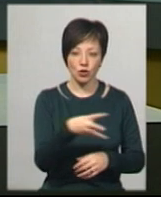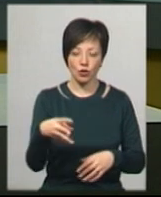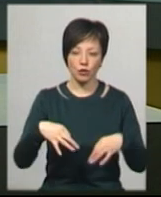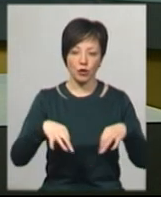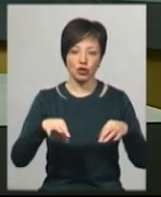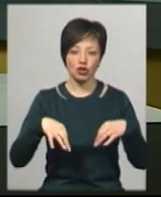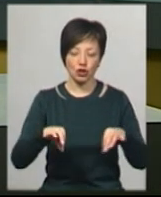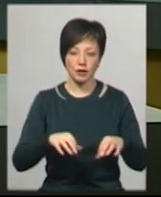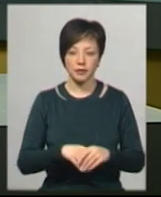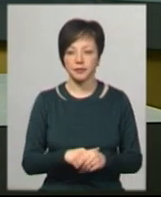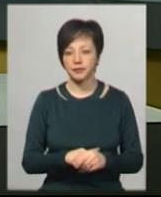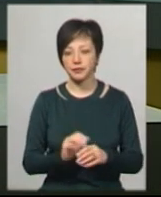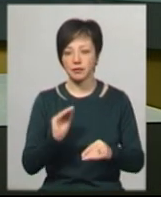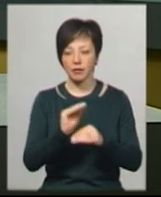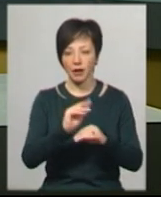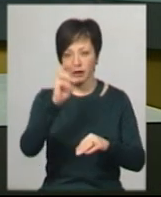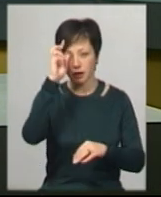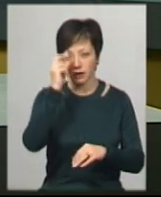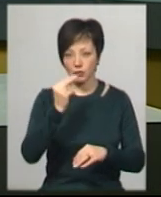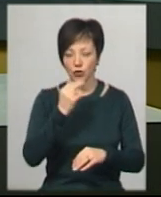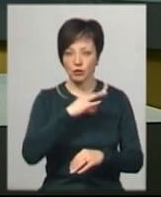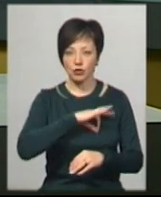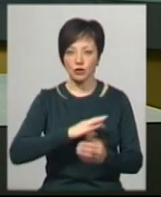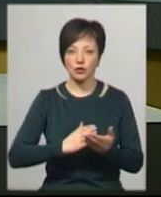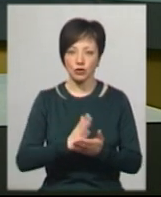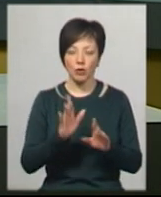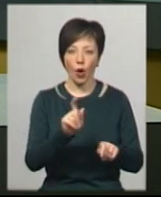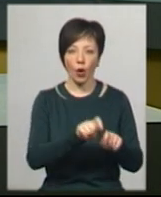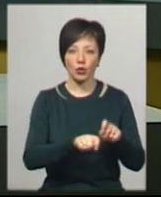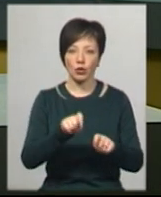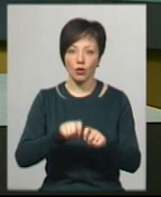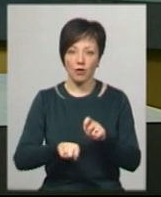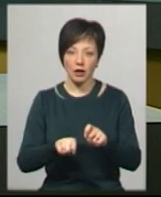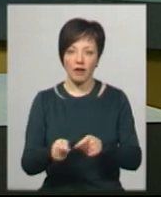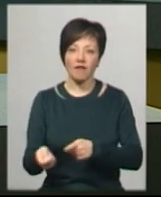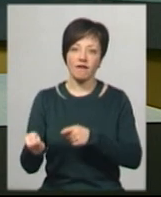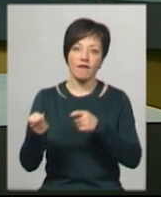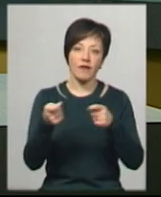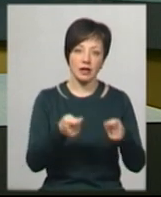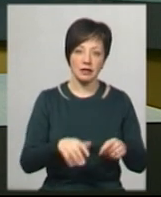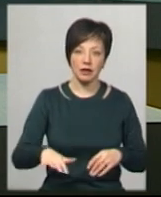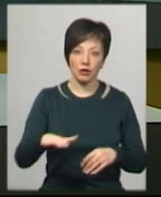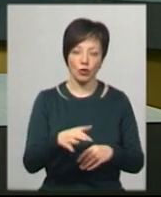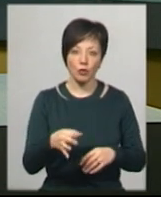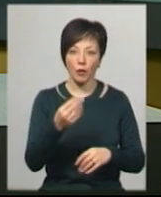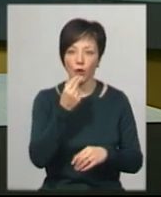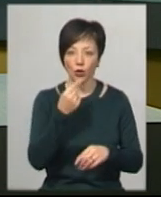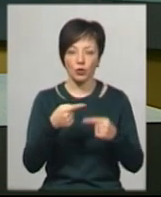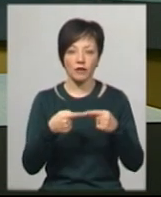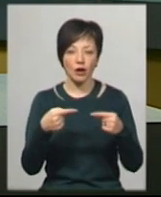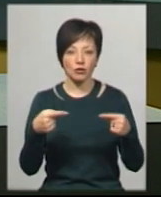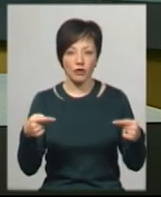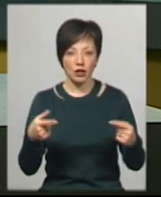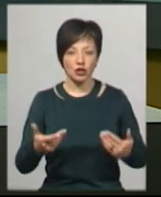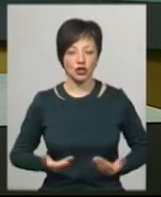Анатолій Бернашевський додає, Держпродспоживслужба контролюватиме на блокпостах вевзання на територію області продуктів харчування